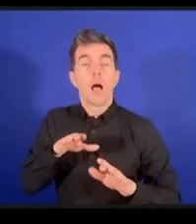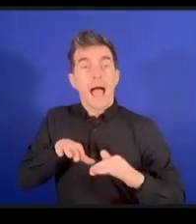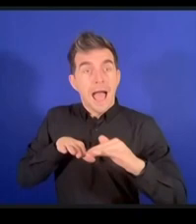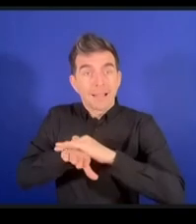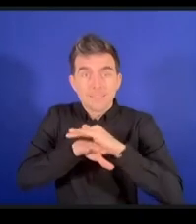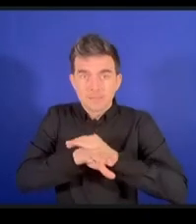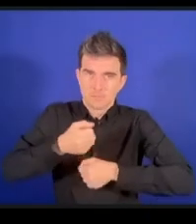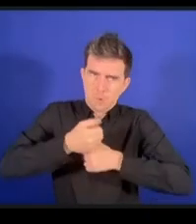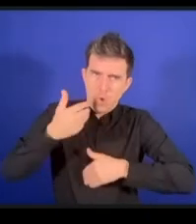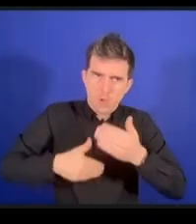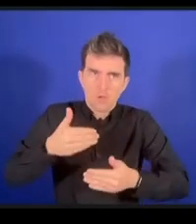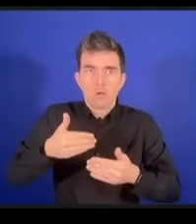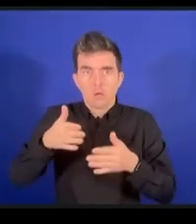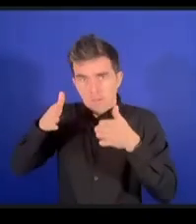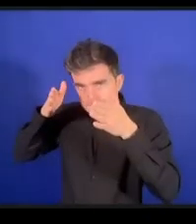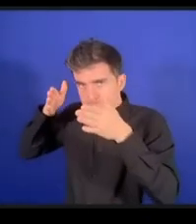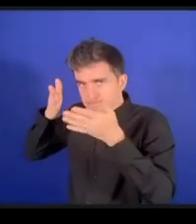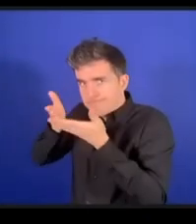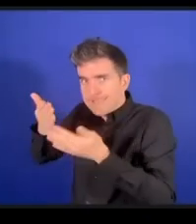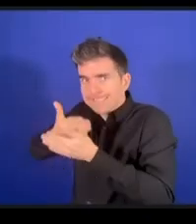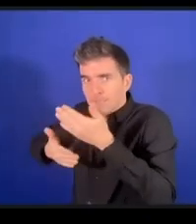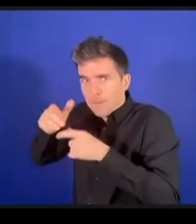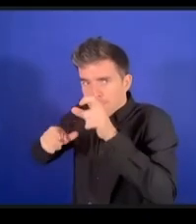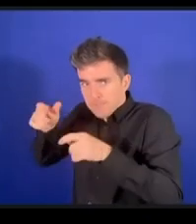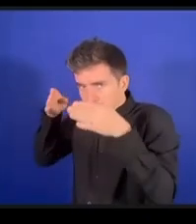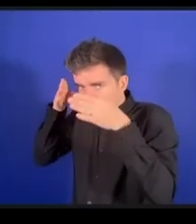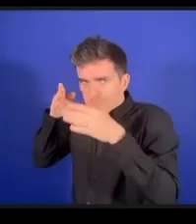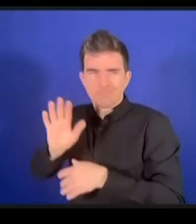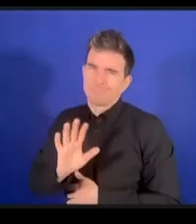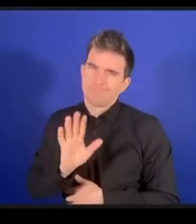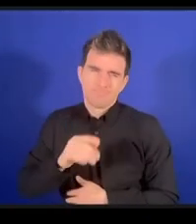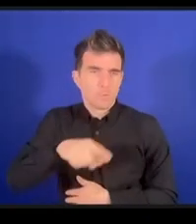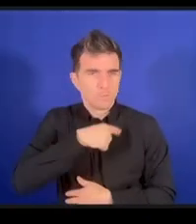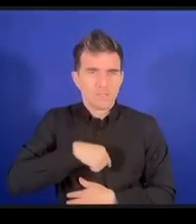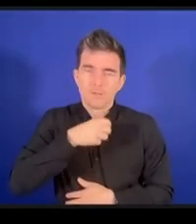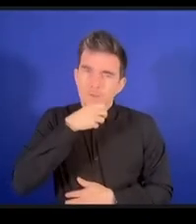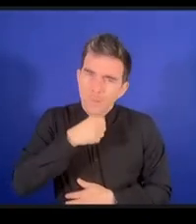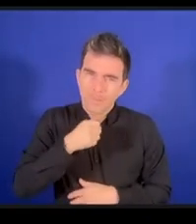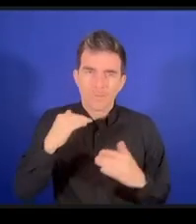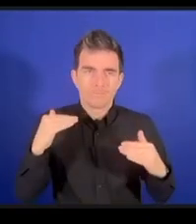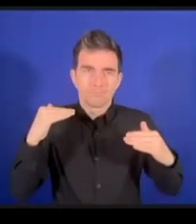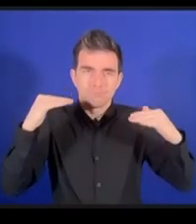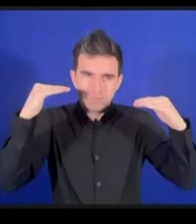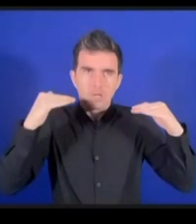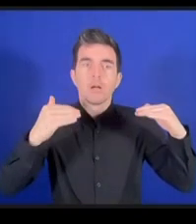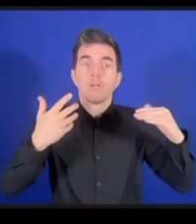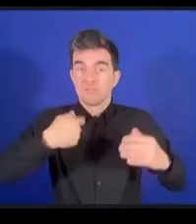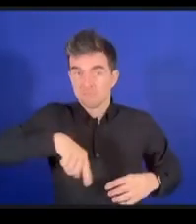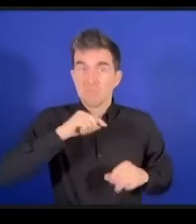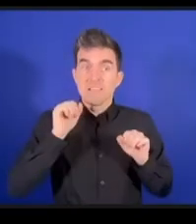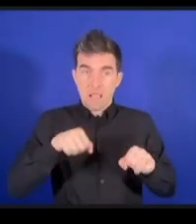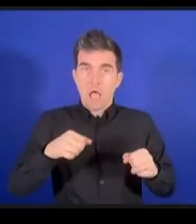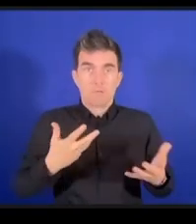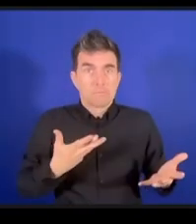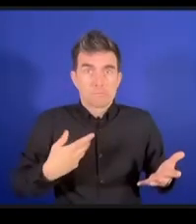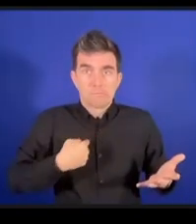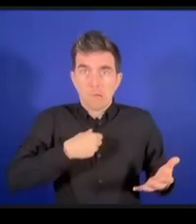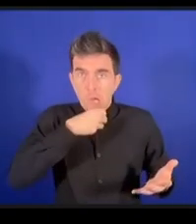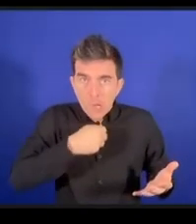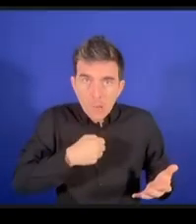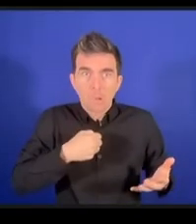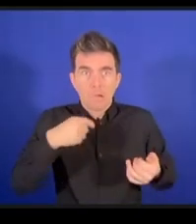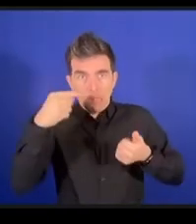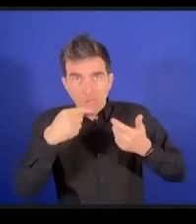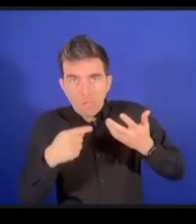でアクセサビリティのアカモデーションというのが配慮が必要になる場合もありますまだ私たちは体が動いて